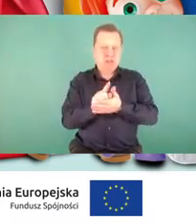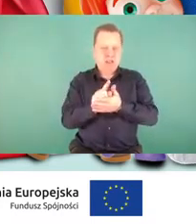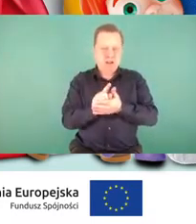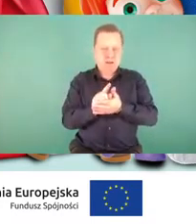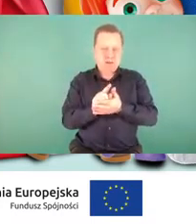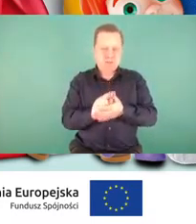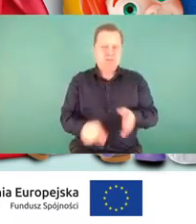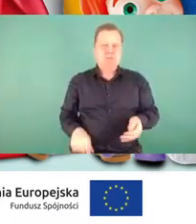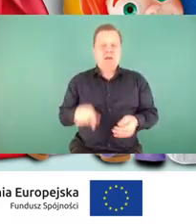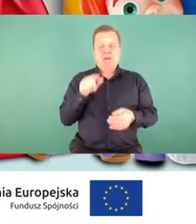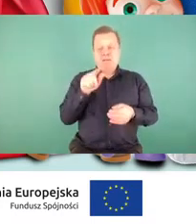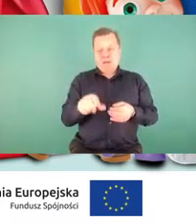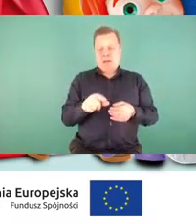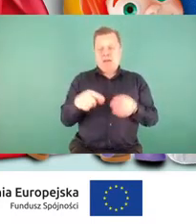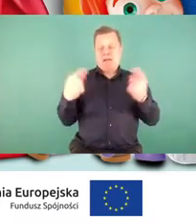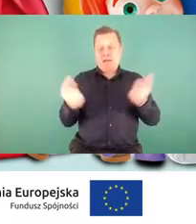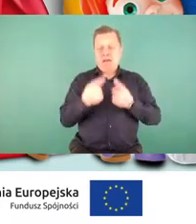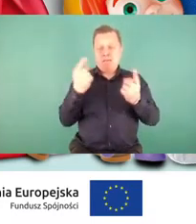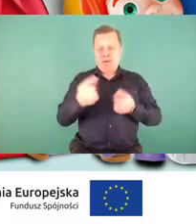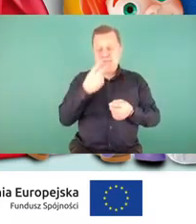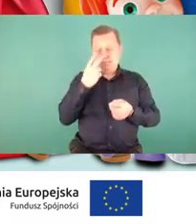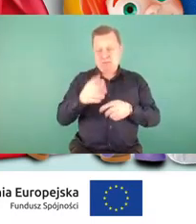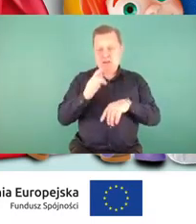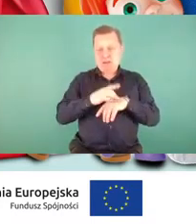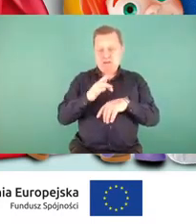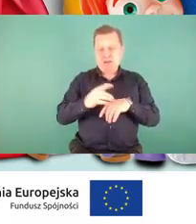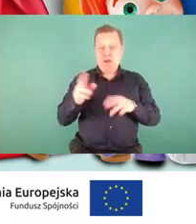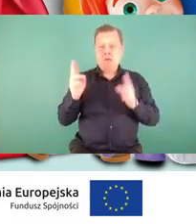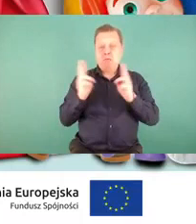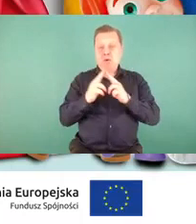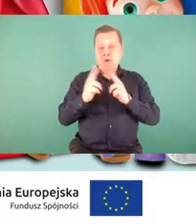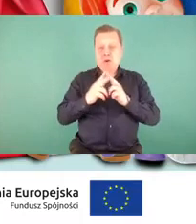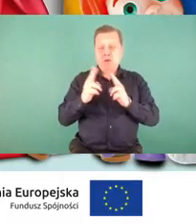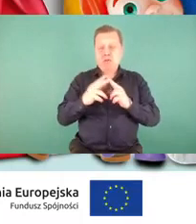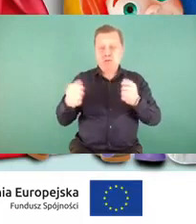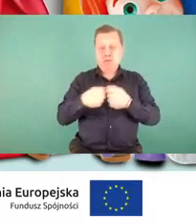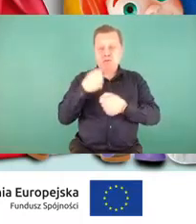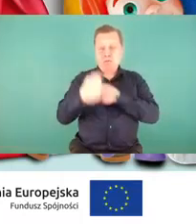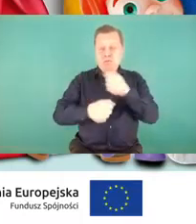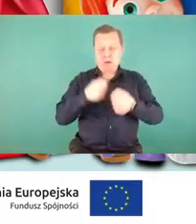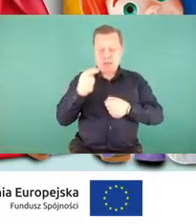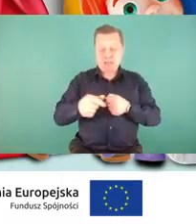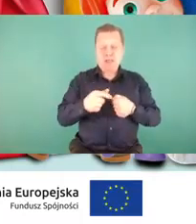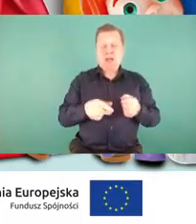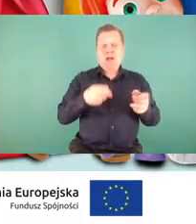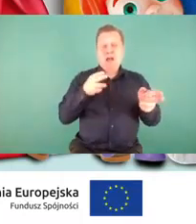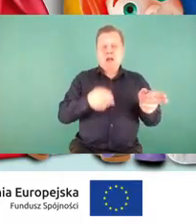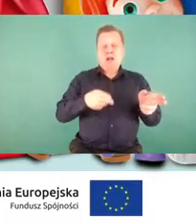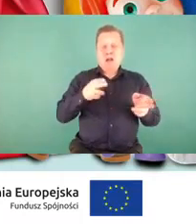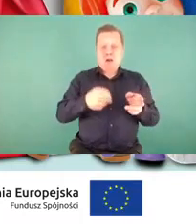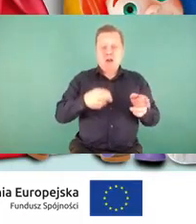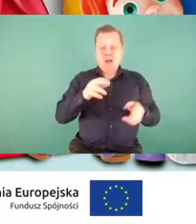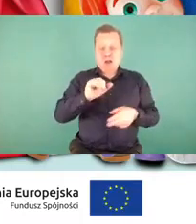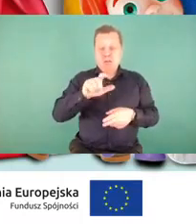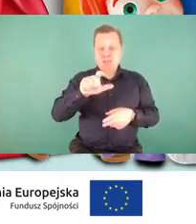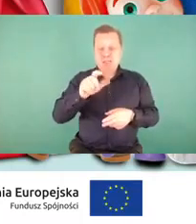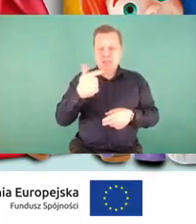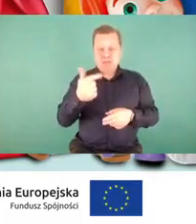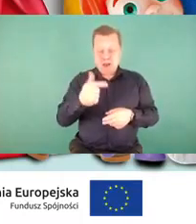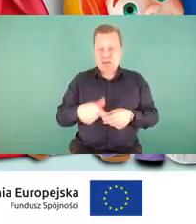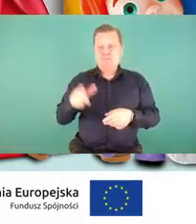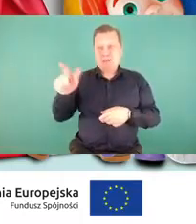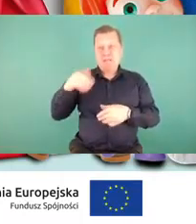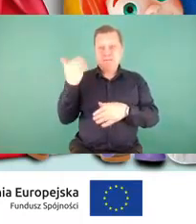kampanii może świadczyć podpisanie porozumień o współpracy w ramach projektu kampania kolejowa ABC2 z przewoźnikami kolejowymi,